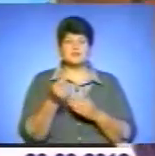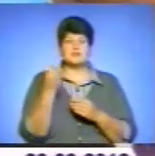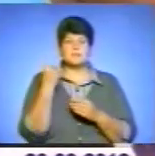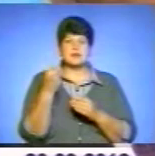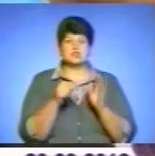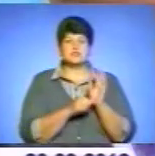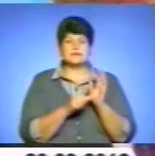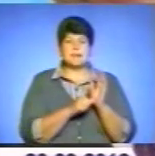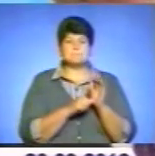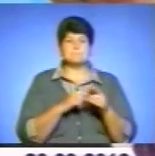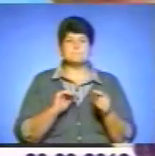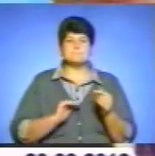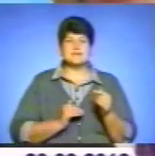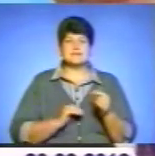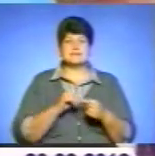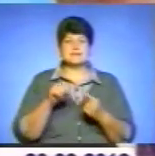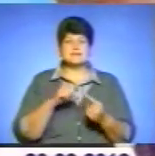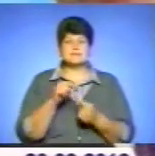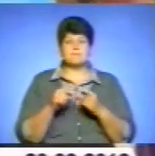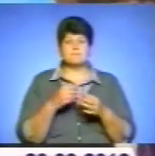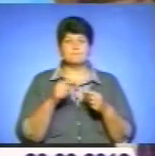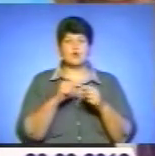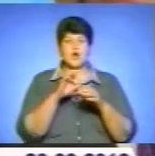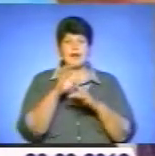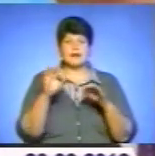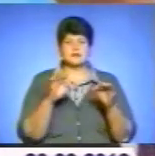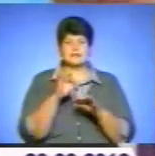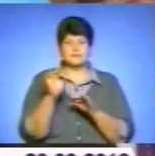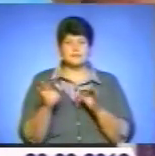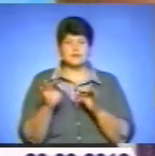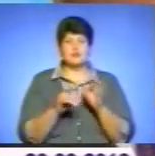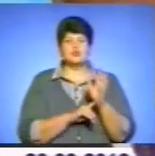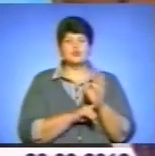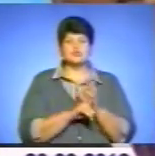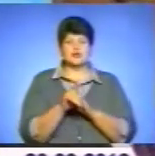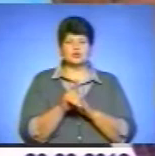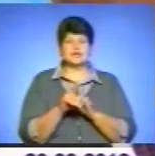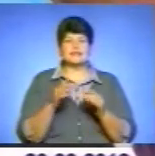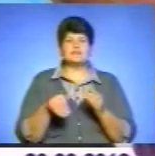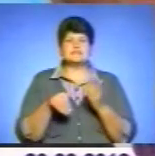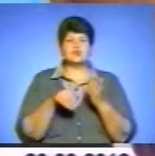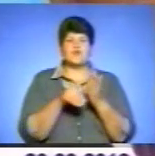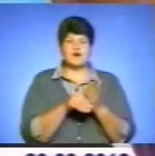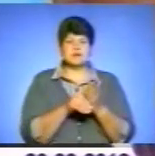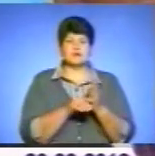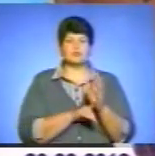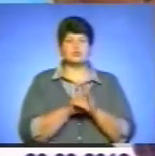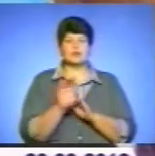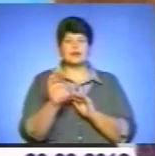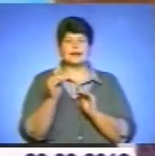Прийняли рішення про початок інвестування і початок кредитування наших